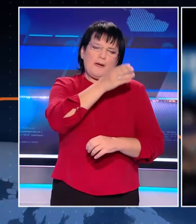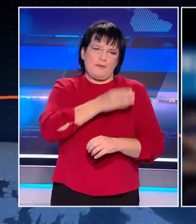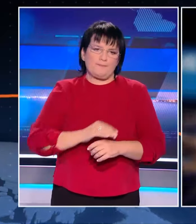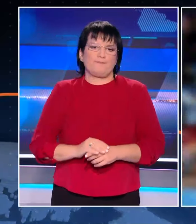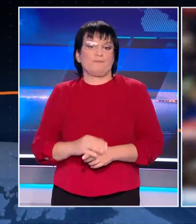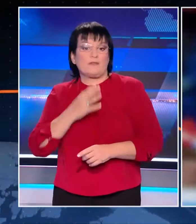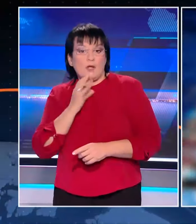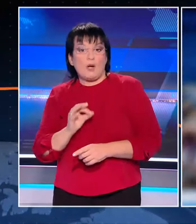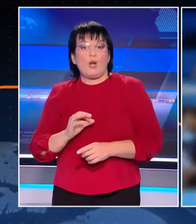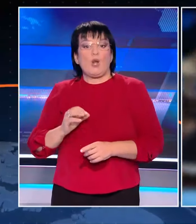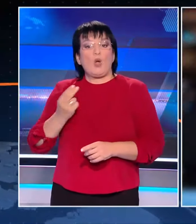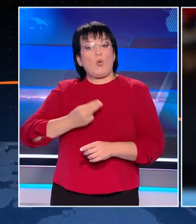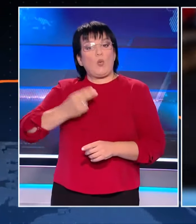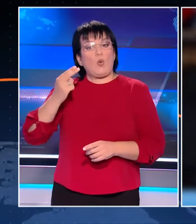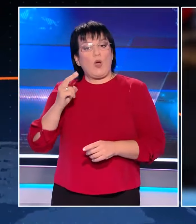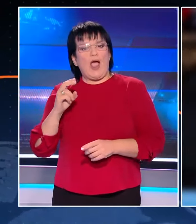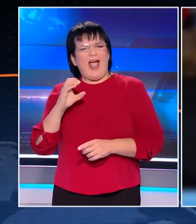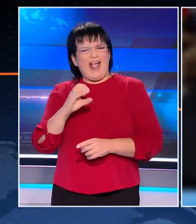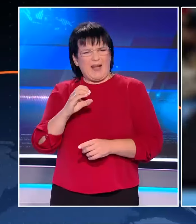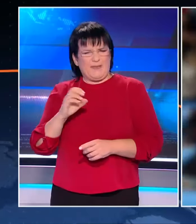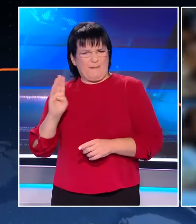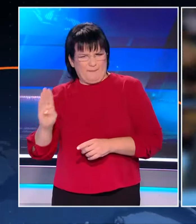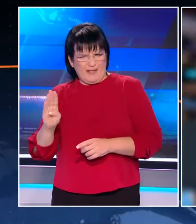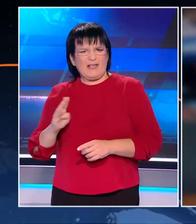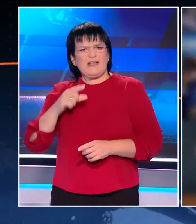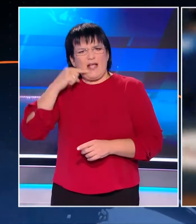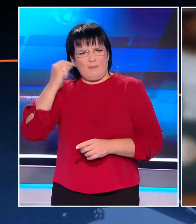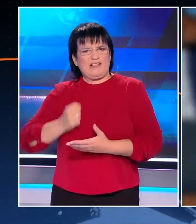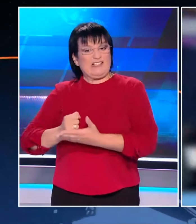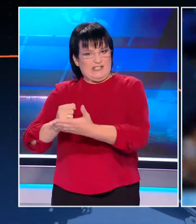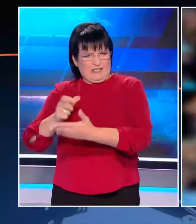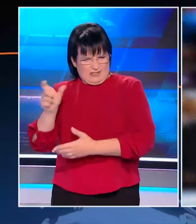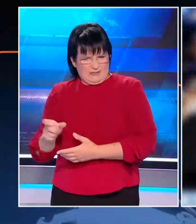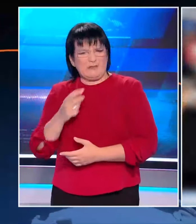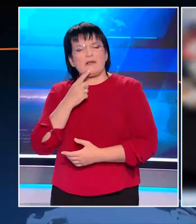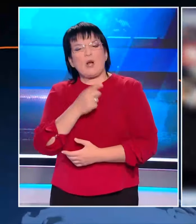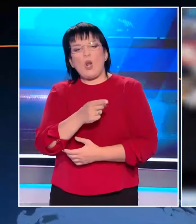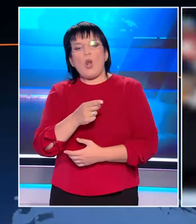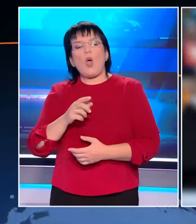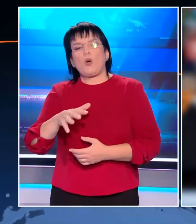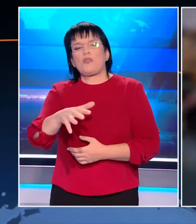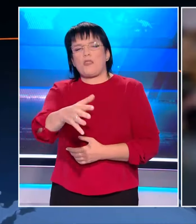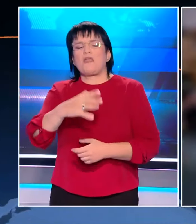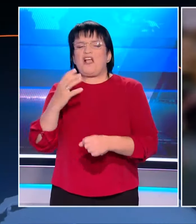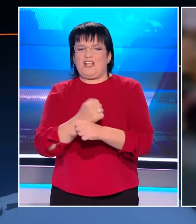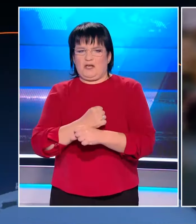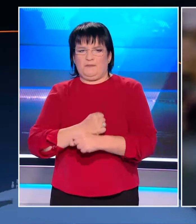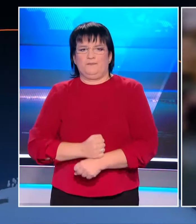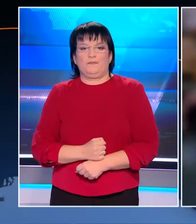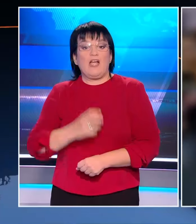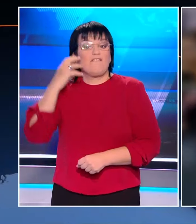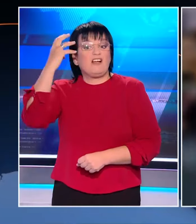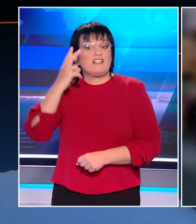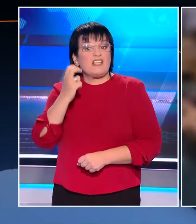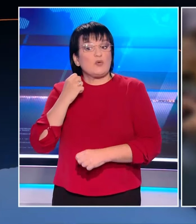Έχοντας το πλευρό της στη Ράπερ Κάρτι Μπή, Κάμαλα Χάρης μίλησε στο Μιλουόκι της πολιτικής Βουισκόντσιν που αποτελεί κλειδί για την νίκη στις Αμερικανικές εκλογές. Υπότιτλοι